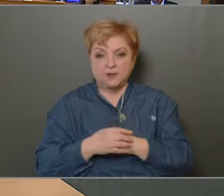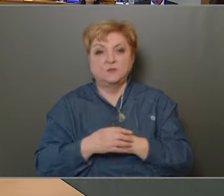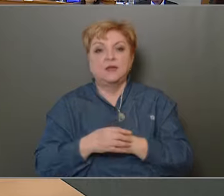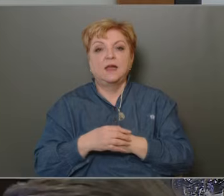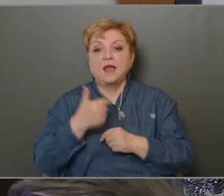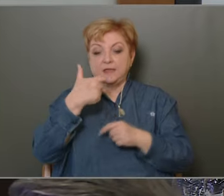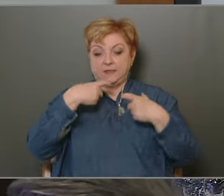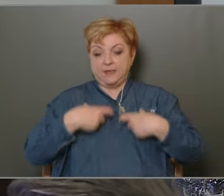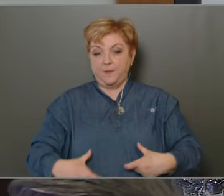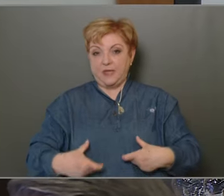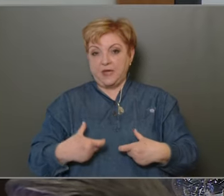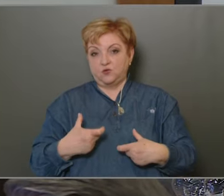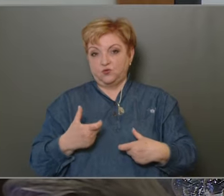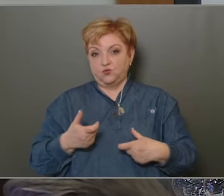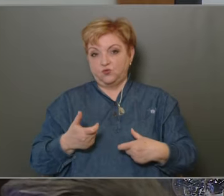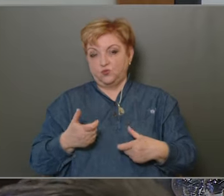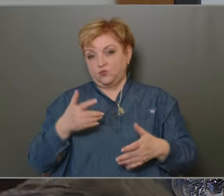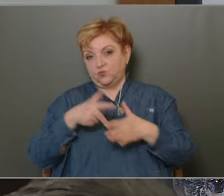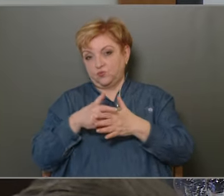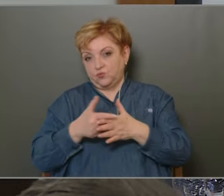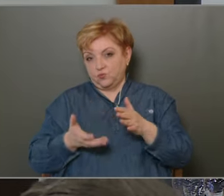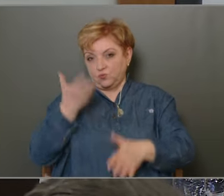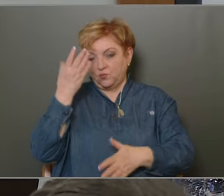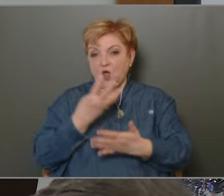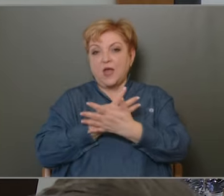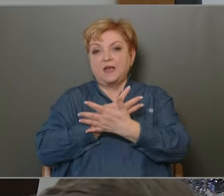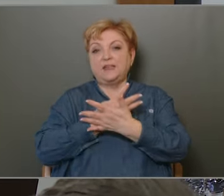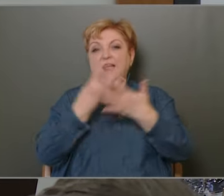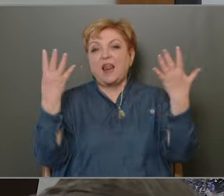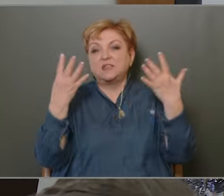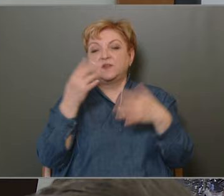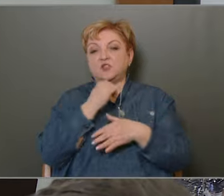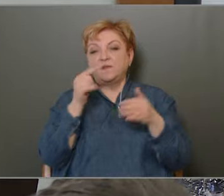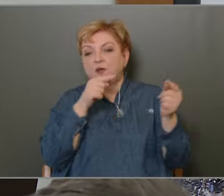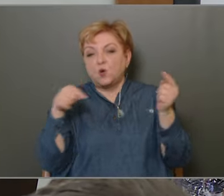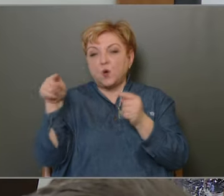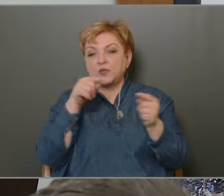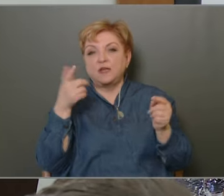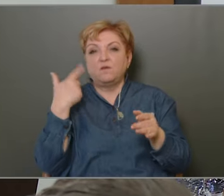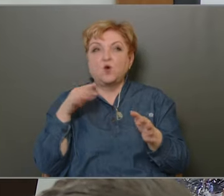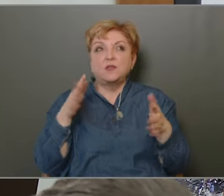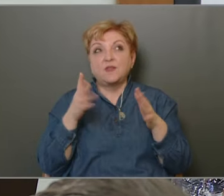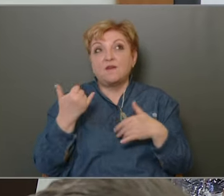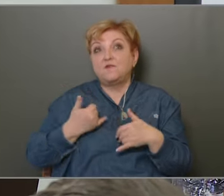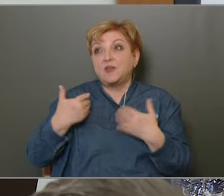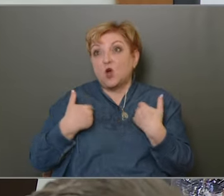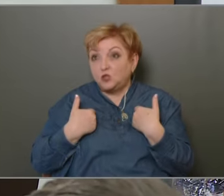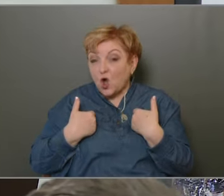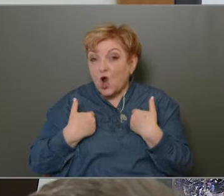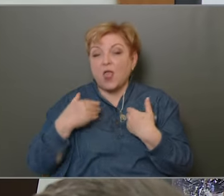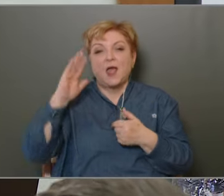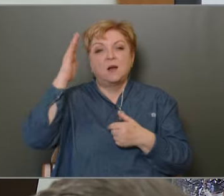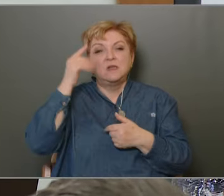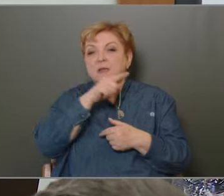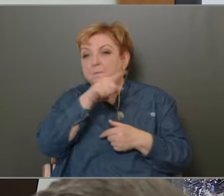személyes aspektust, demeljek ki, ugye a 90-es évek környékén voltam én is még talán fiatal És emlékszem, hogy